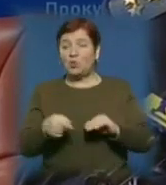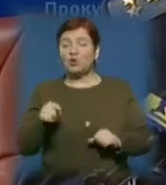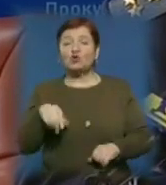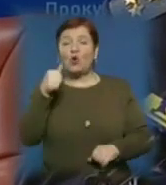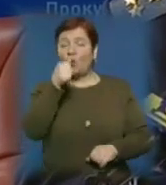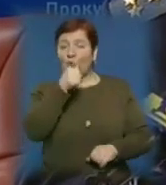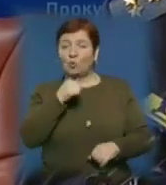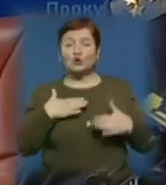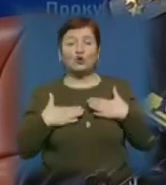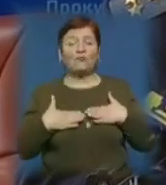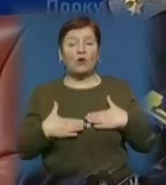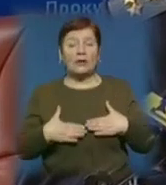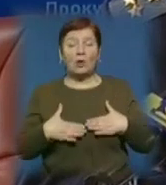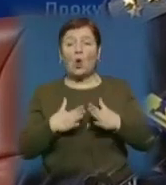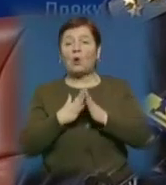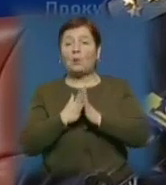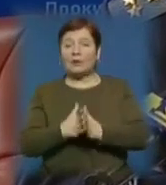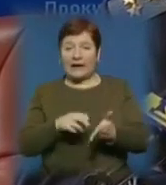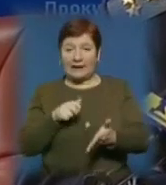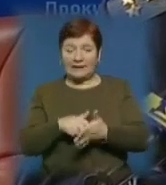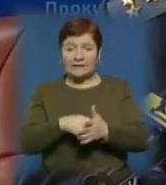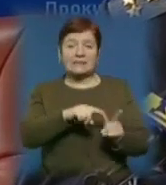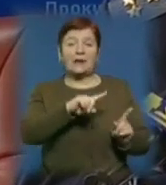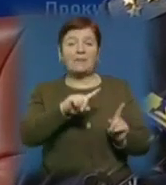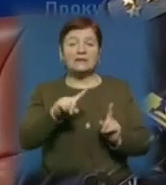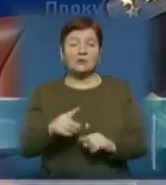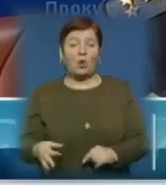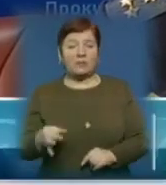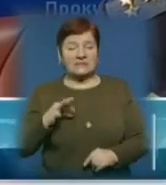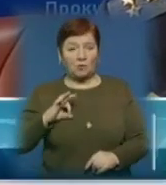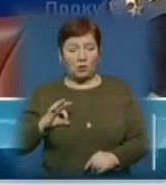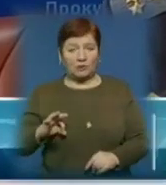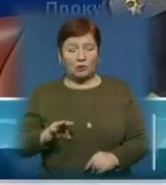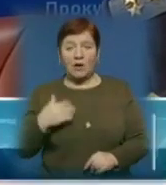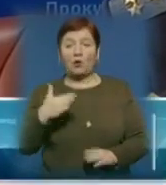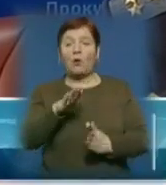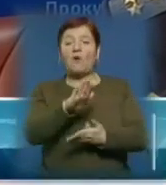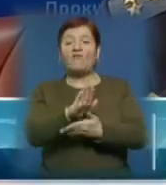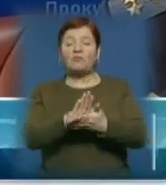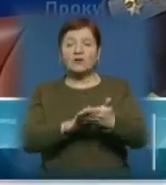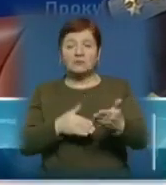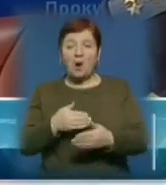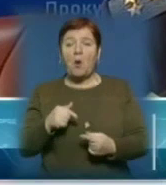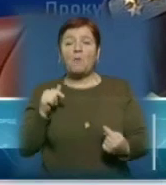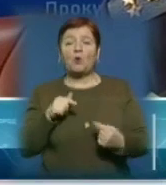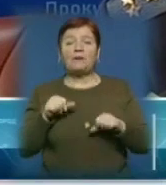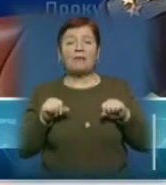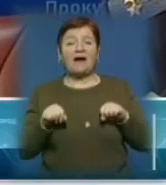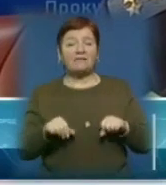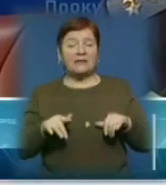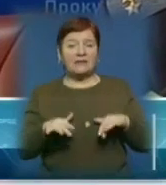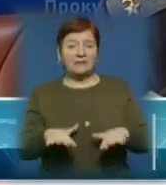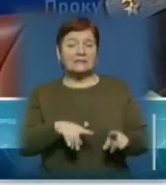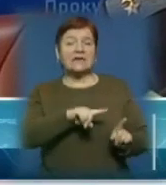задоволено клопотання заступника прокурора Закарпатської області у його позові про визнання протиправними дій